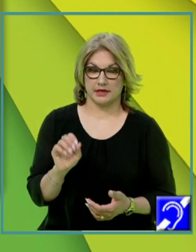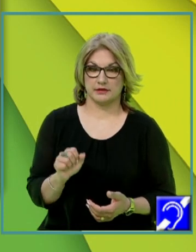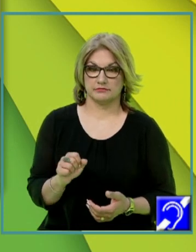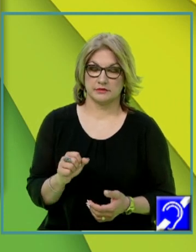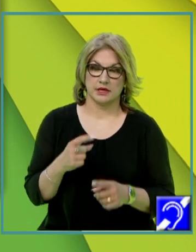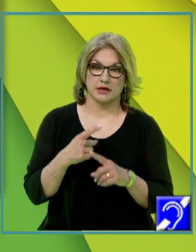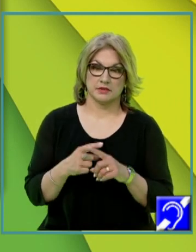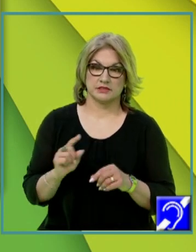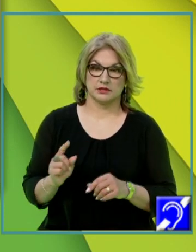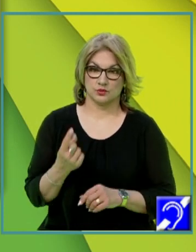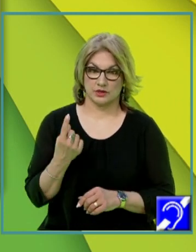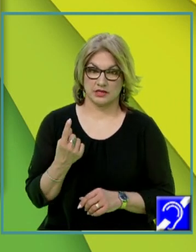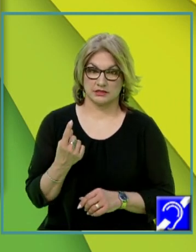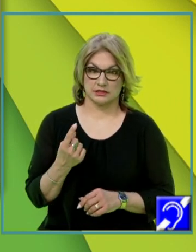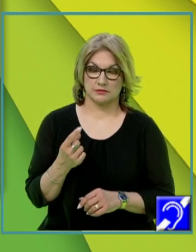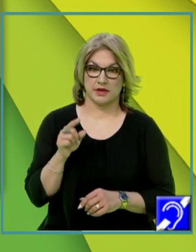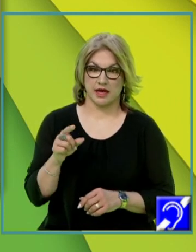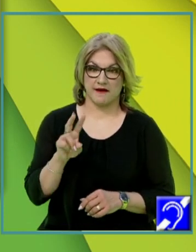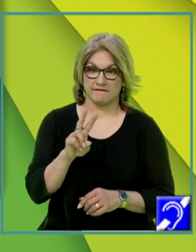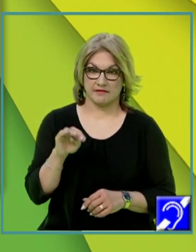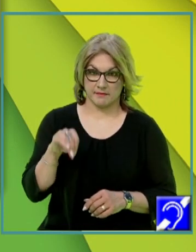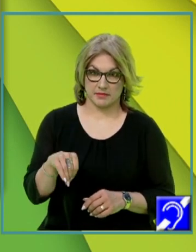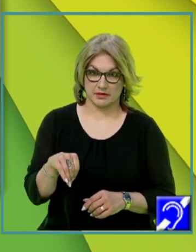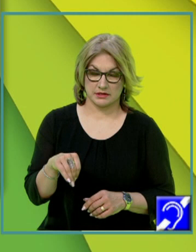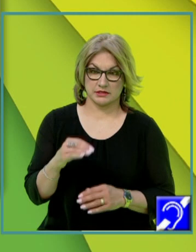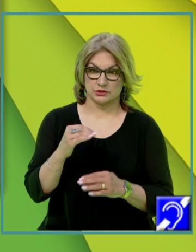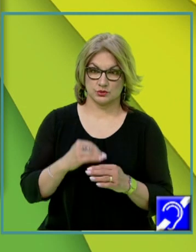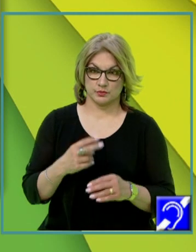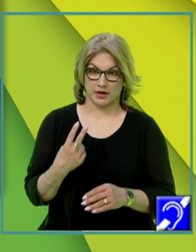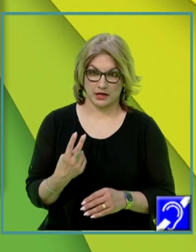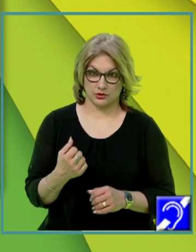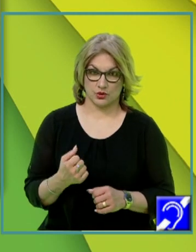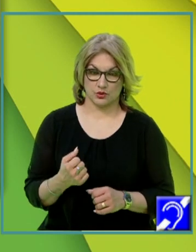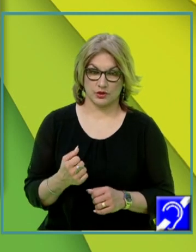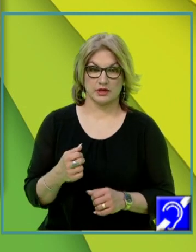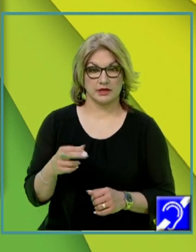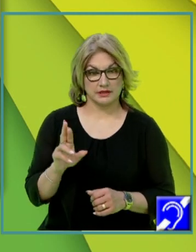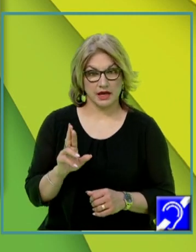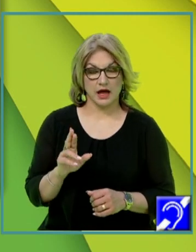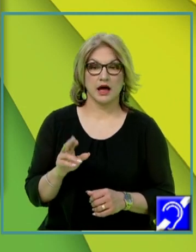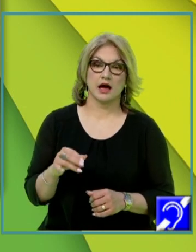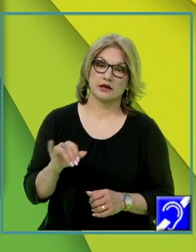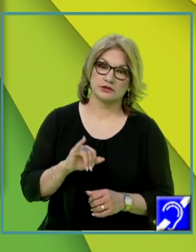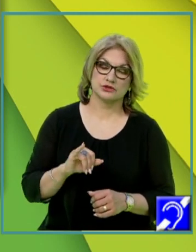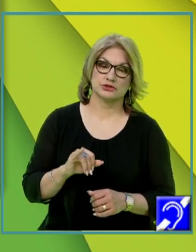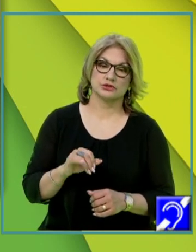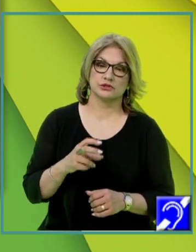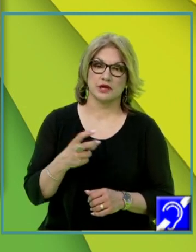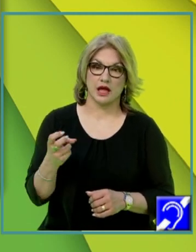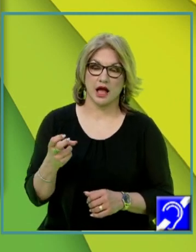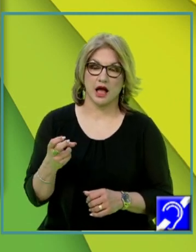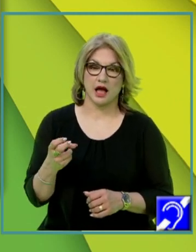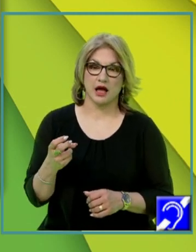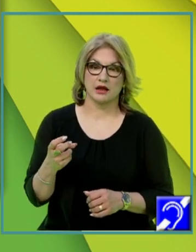demulțită cu înălțimea care este chiar VM, supra 2, dar mai este egală și cu, luăm acum ca